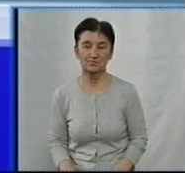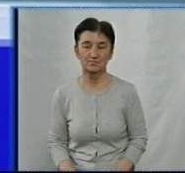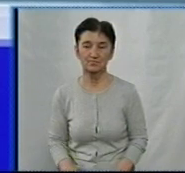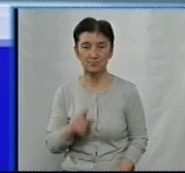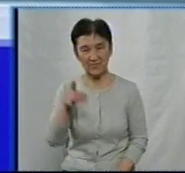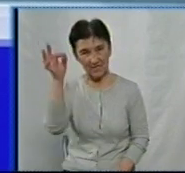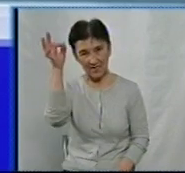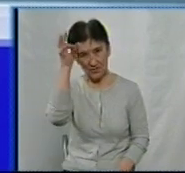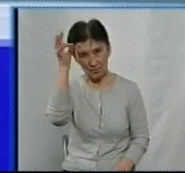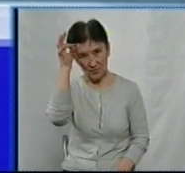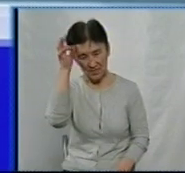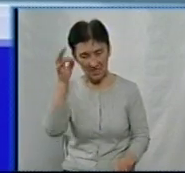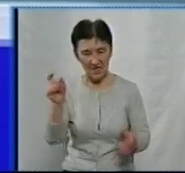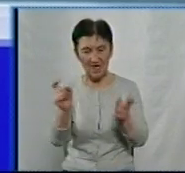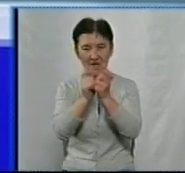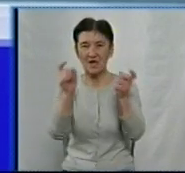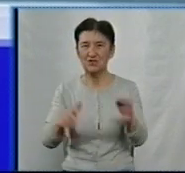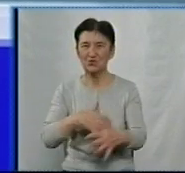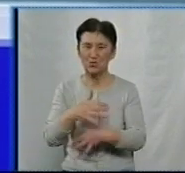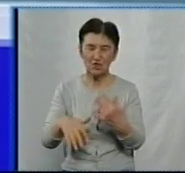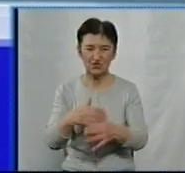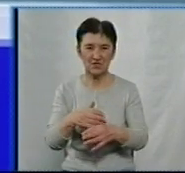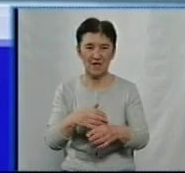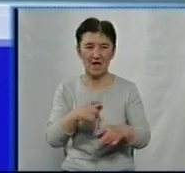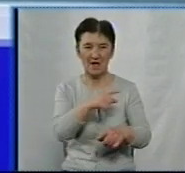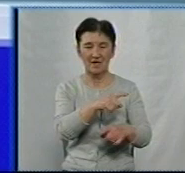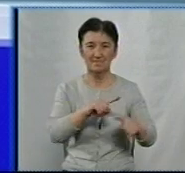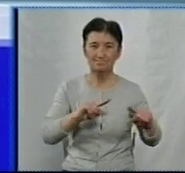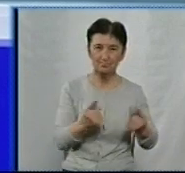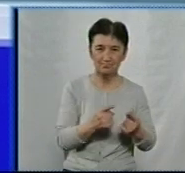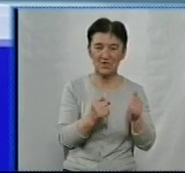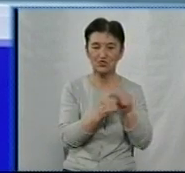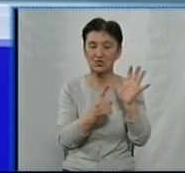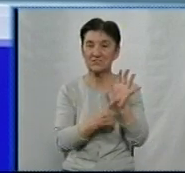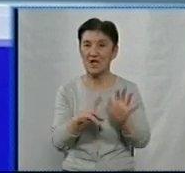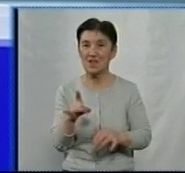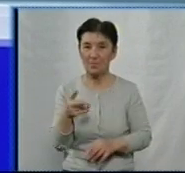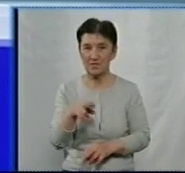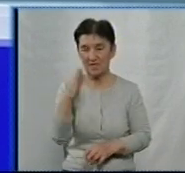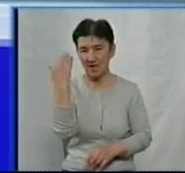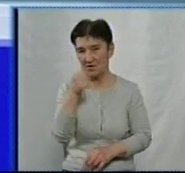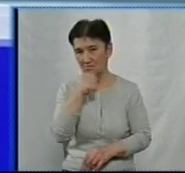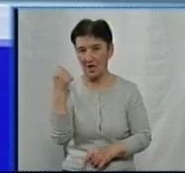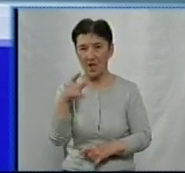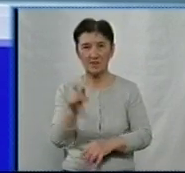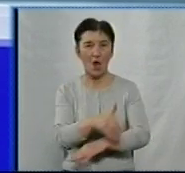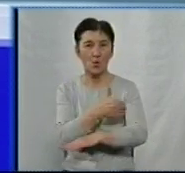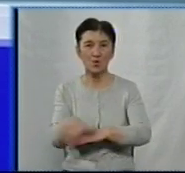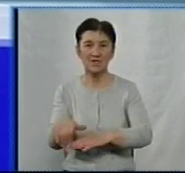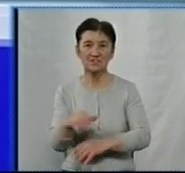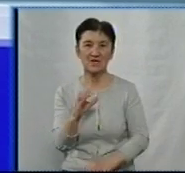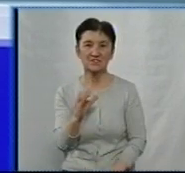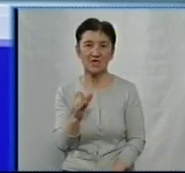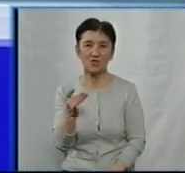Нагадаємо, сутичка між затриманим водієм, його рідними та поліцейськими виникла 16 липня минулого року на вулиці Садова у Кропивницькому.